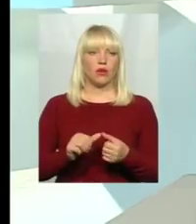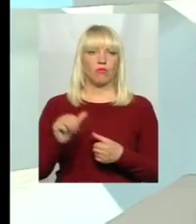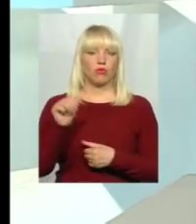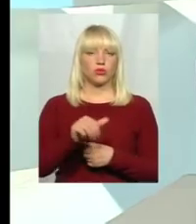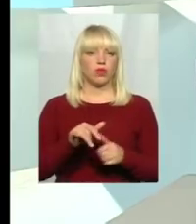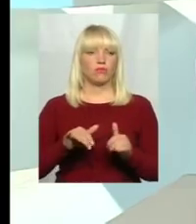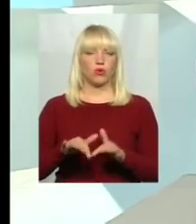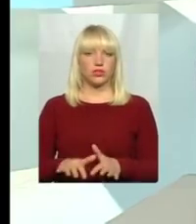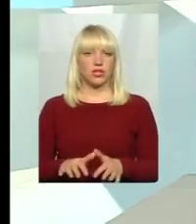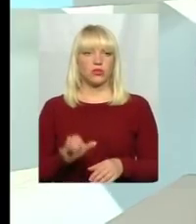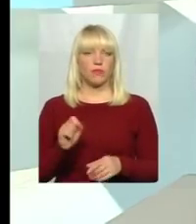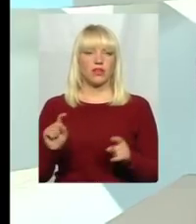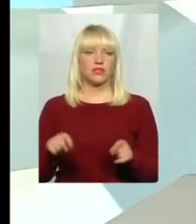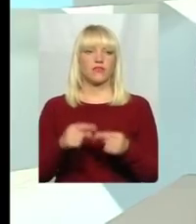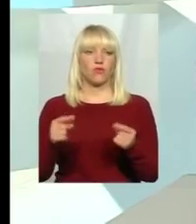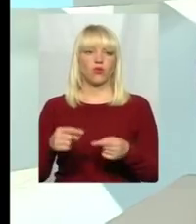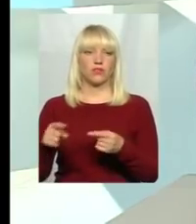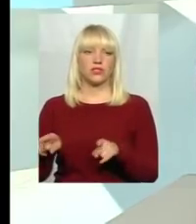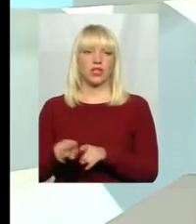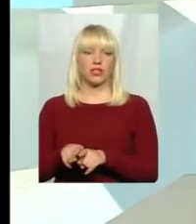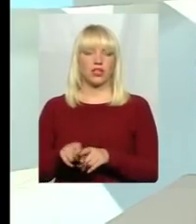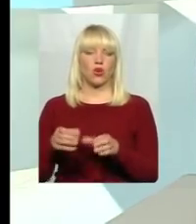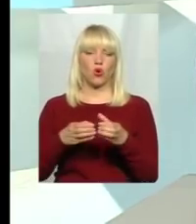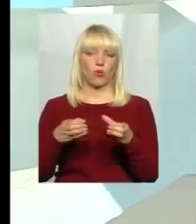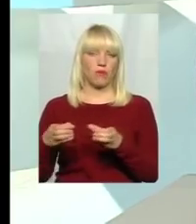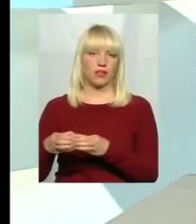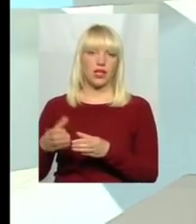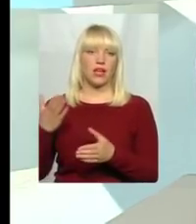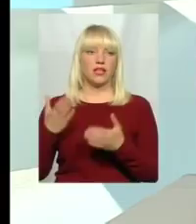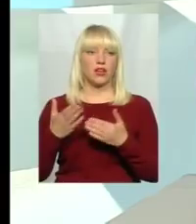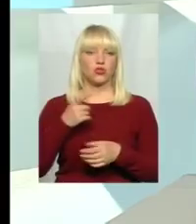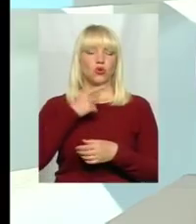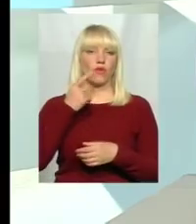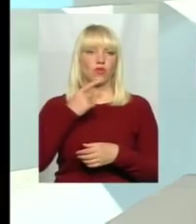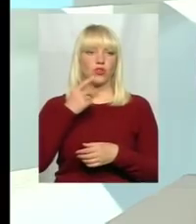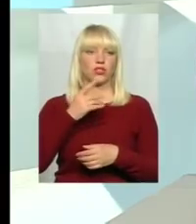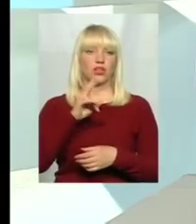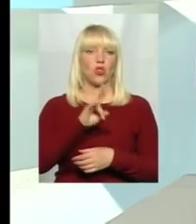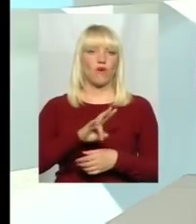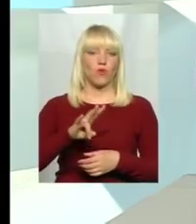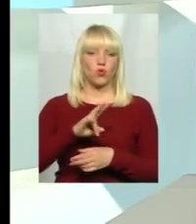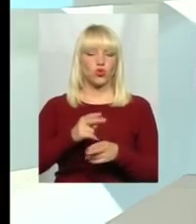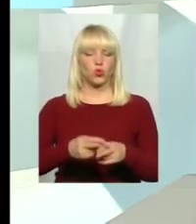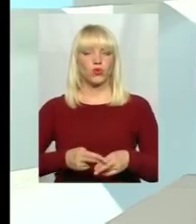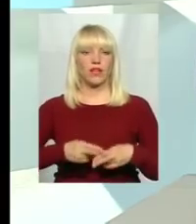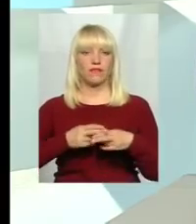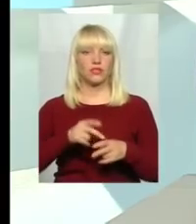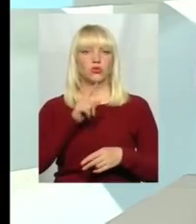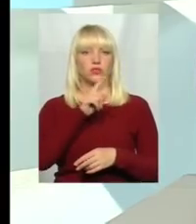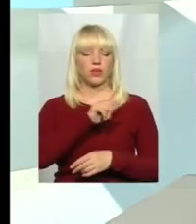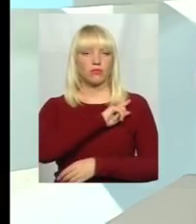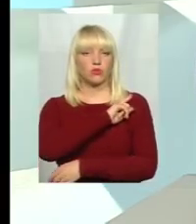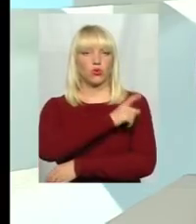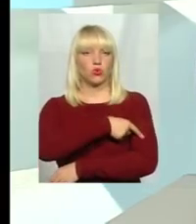створювалися такі громади. Є потужні, якщо говорити про Вушицю чи Дунаєвецьку, так, вона досить